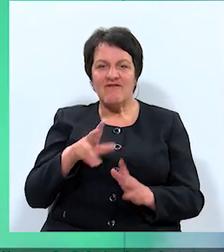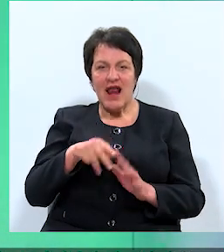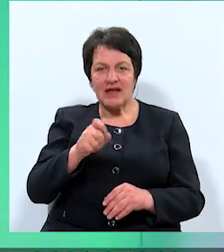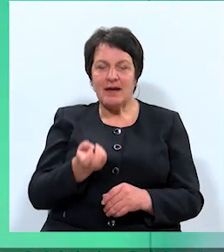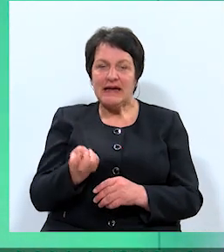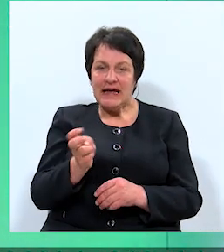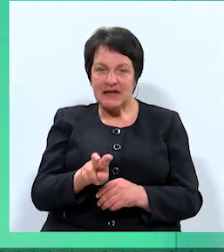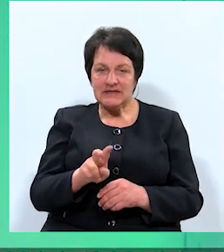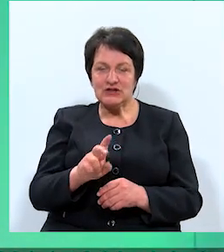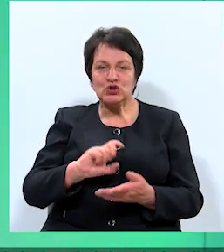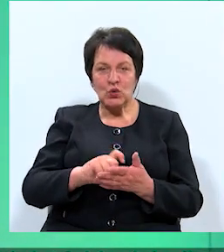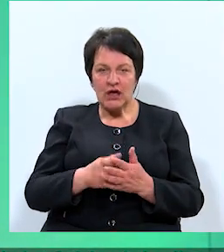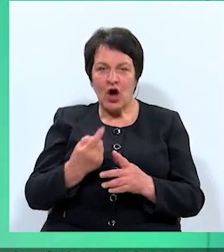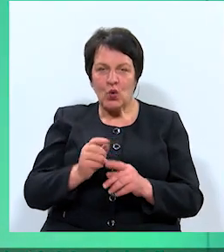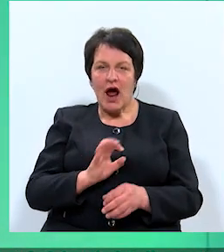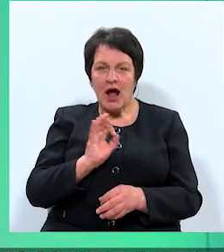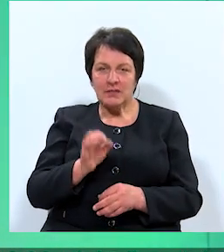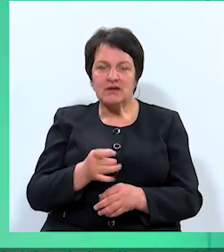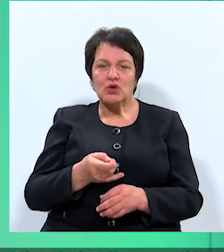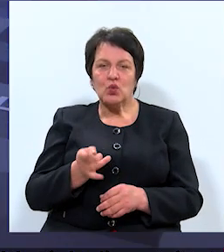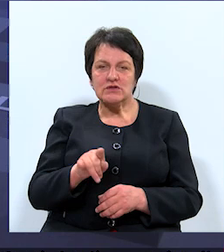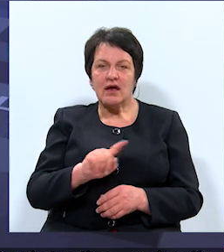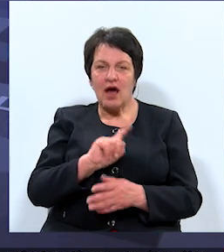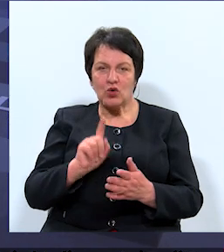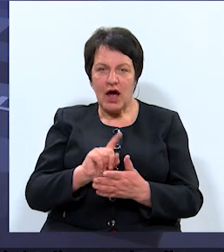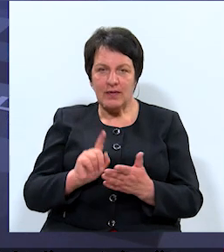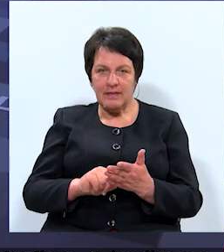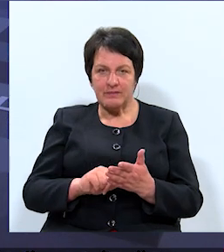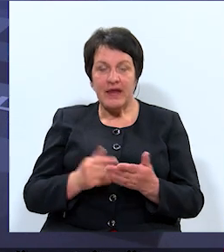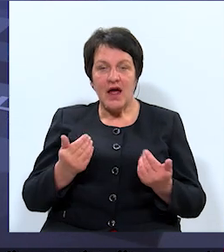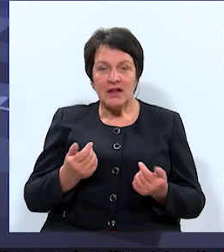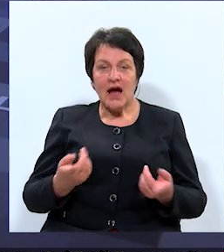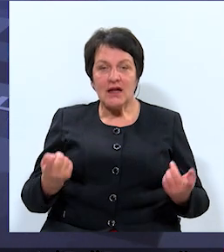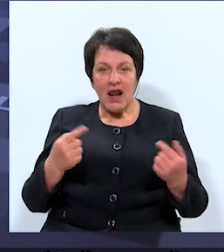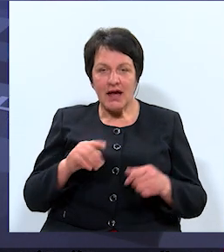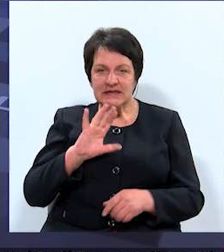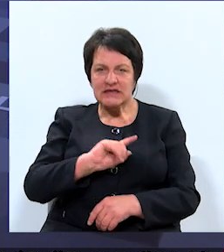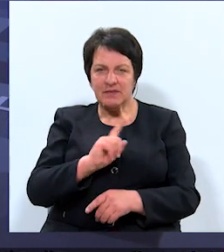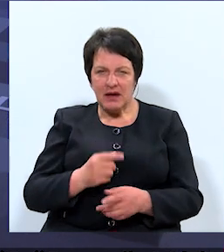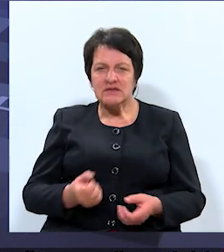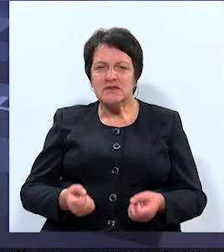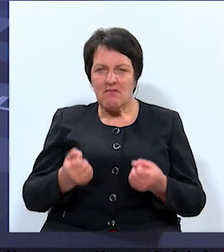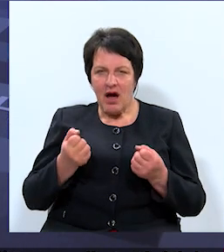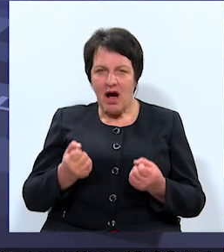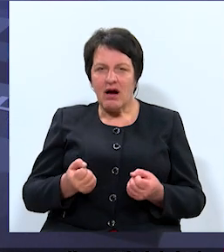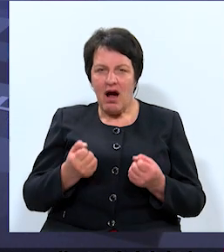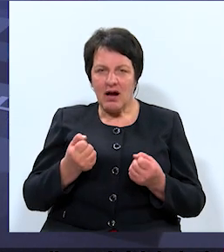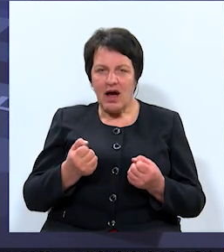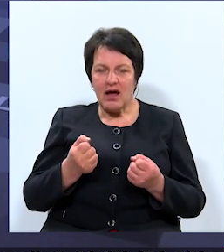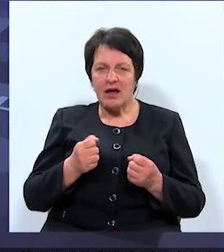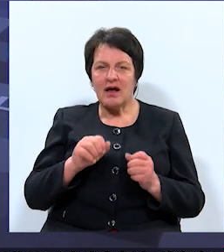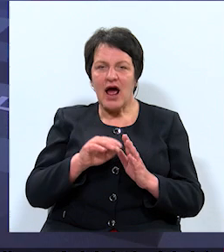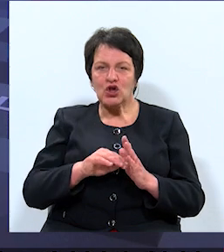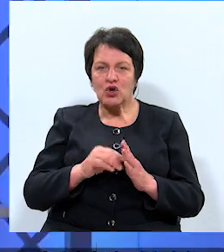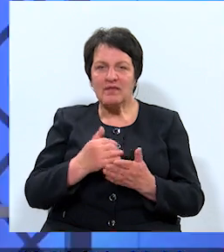ierasties studijā un atbildēt uz jautājumiem. Tagad laiks, iespējams, smagākajai raidījuma